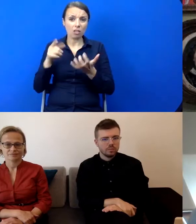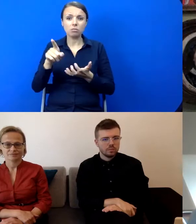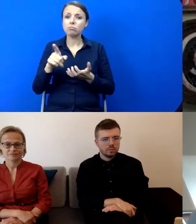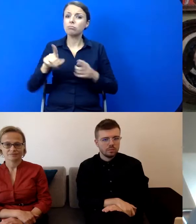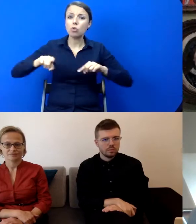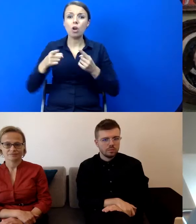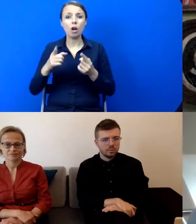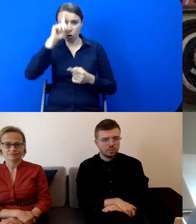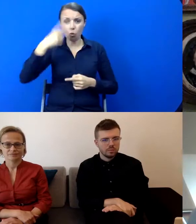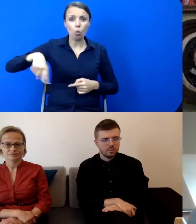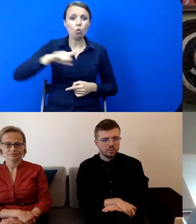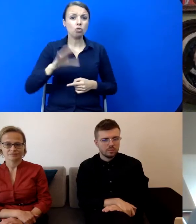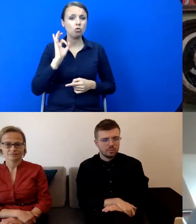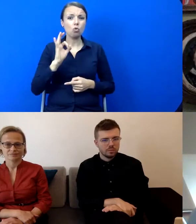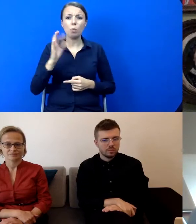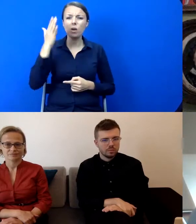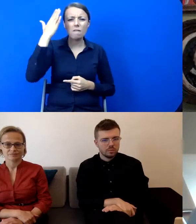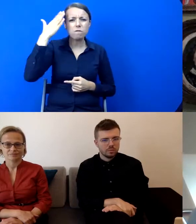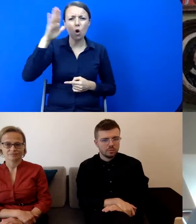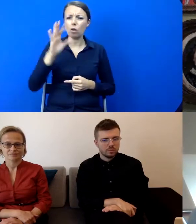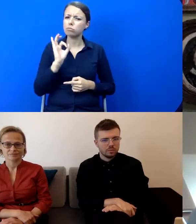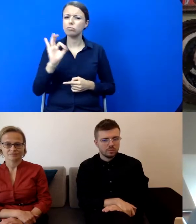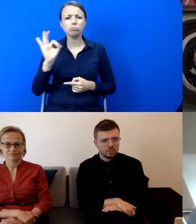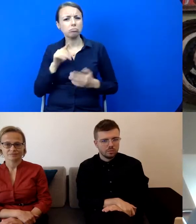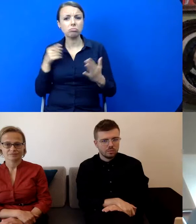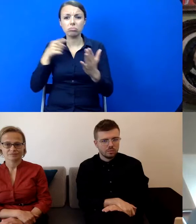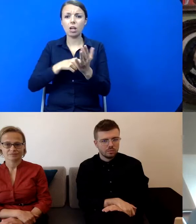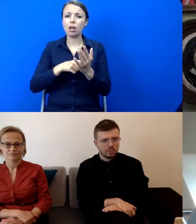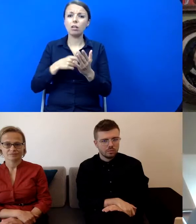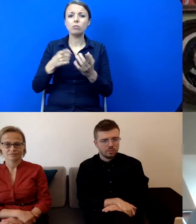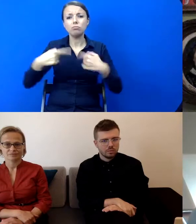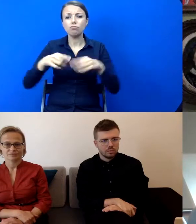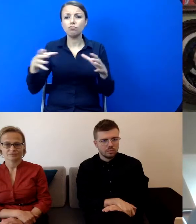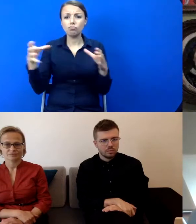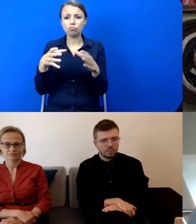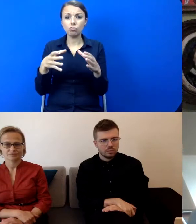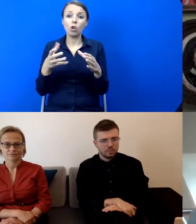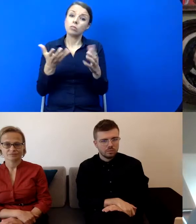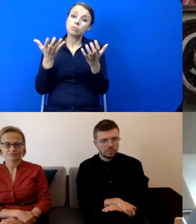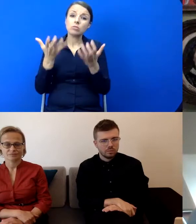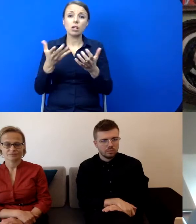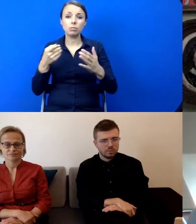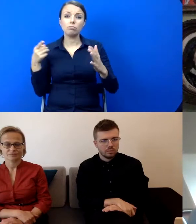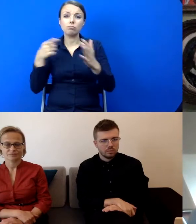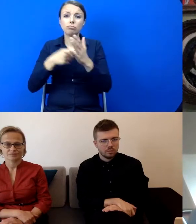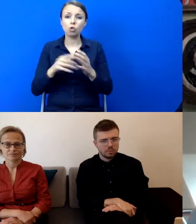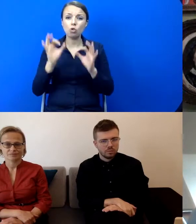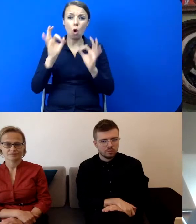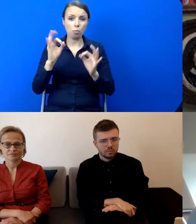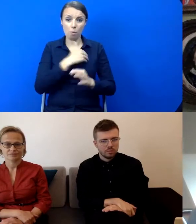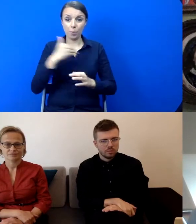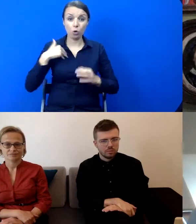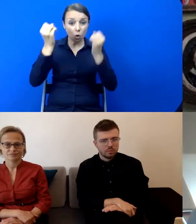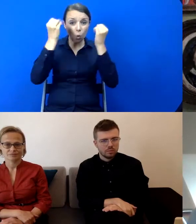mieli na uwadze dobro polskiej kultury i